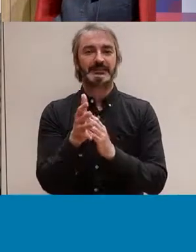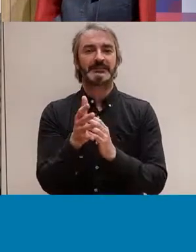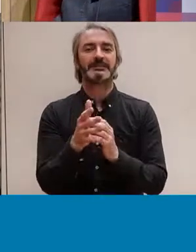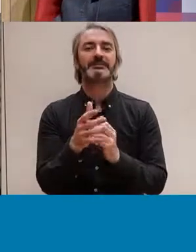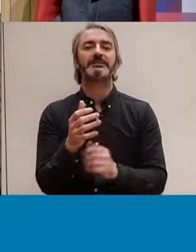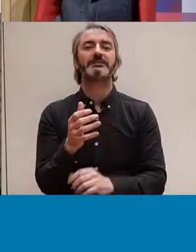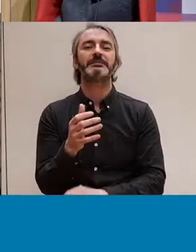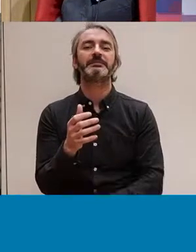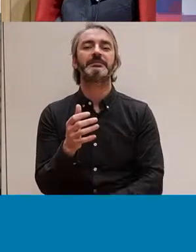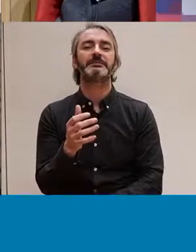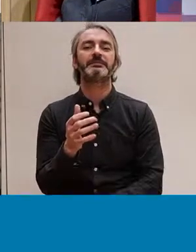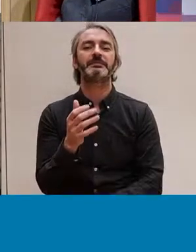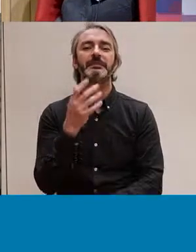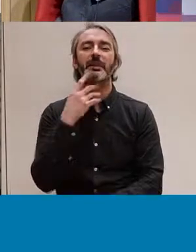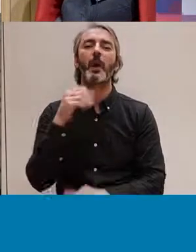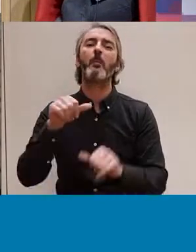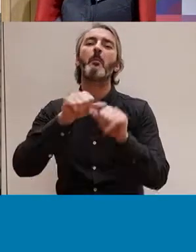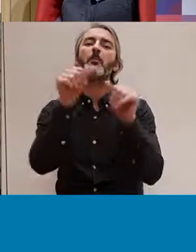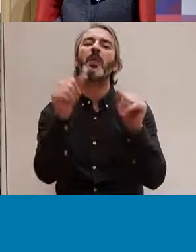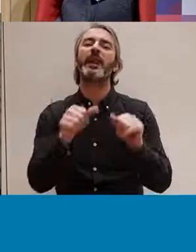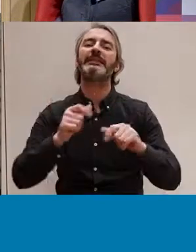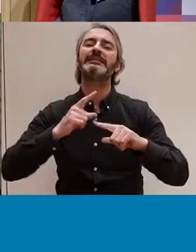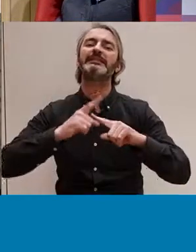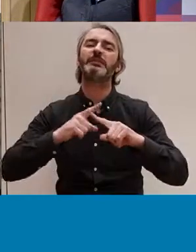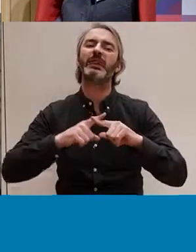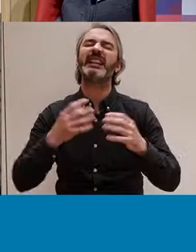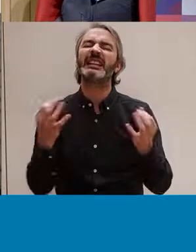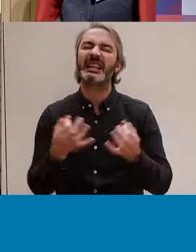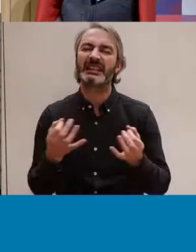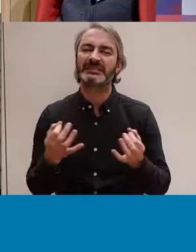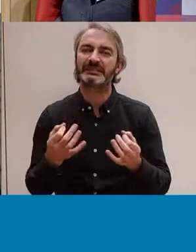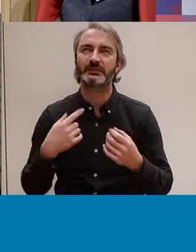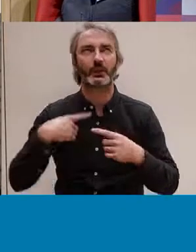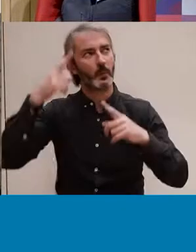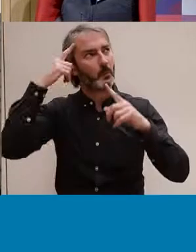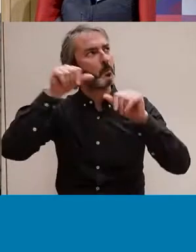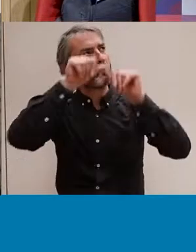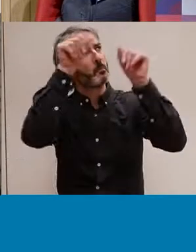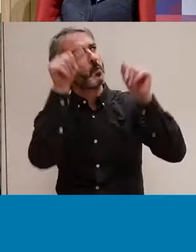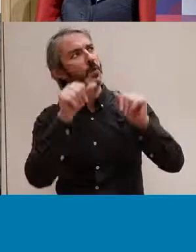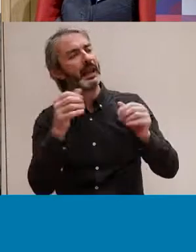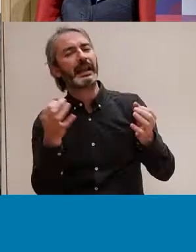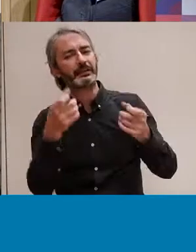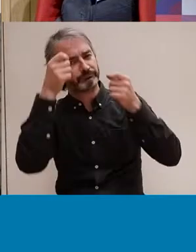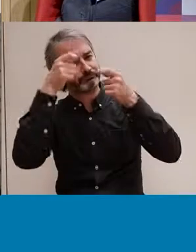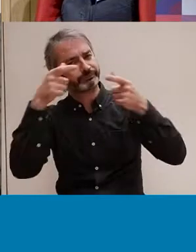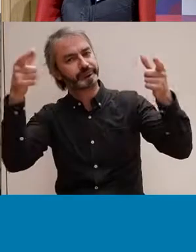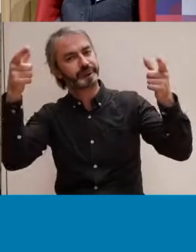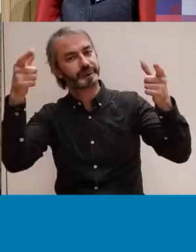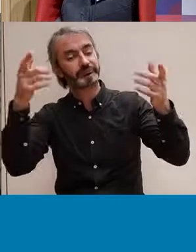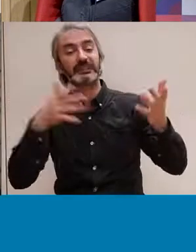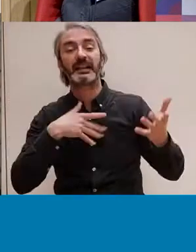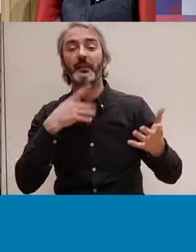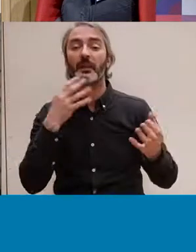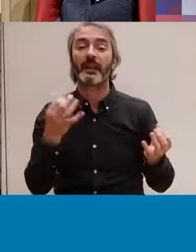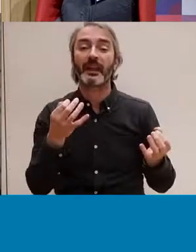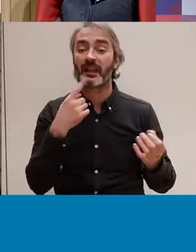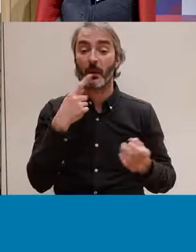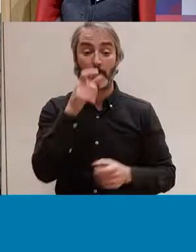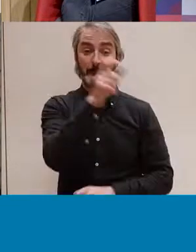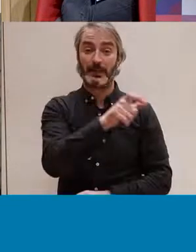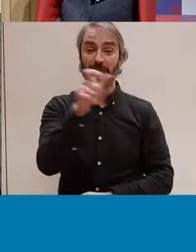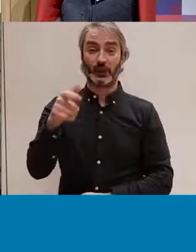aquest joc, és pensar quin és aquest model de sexualitat o què entenem nosaltres per sexualitat. Per nosaltres la sexualitat és una dimensió de les